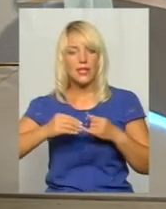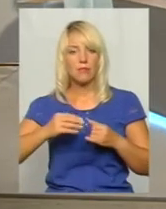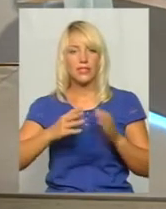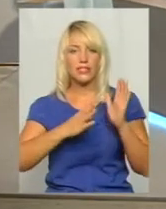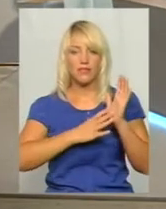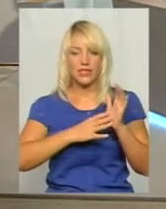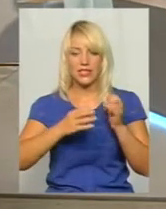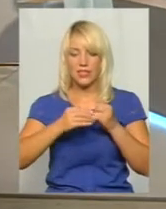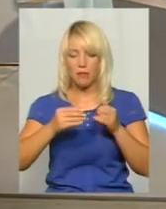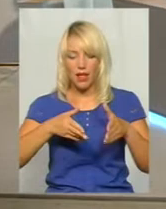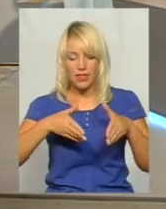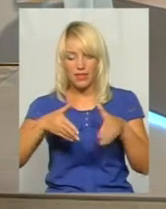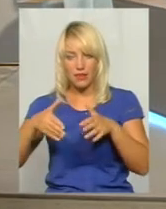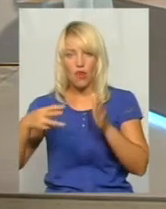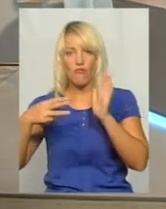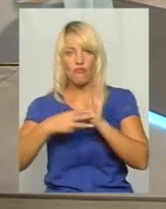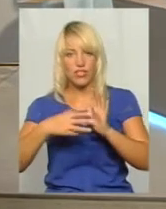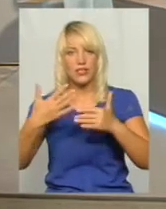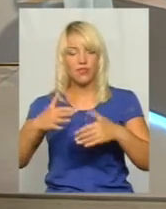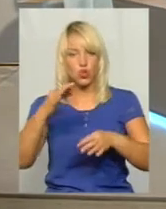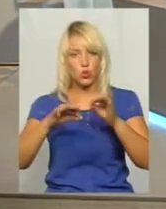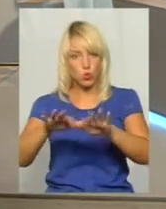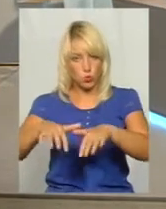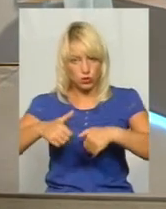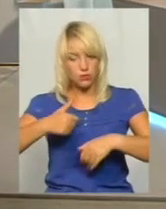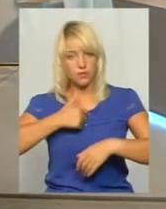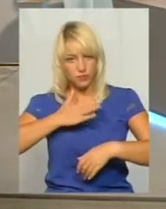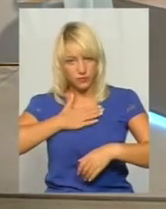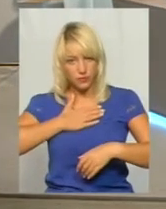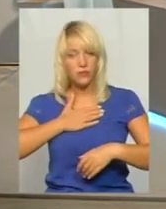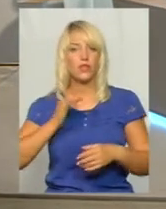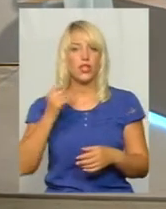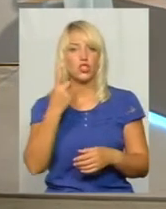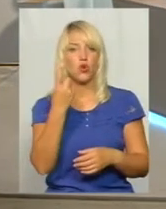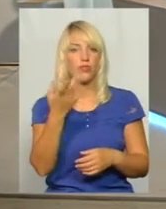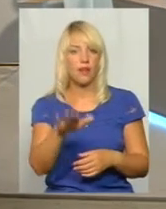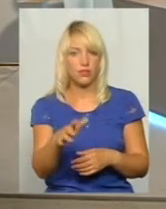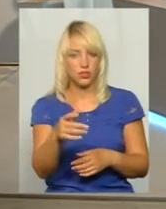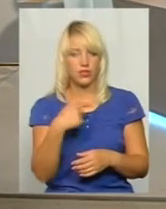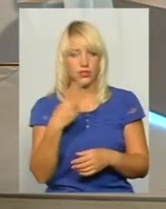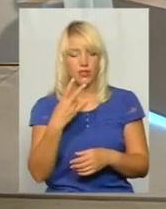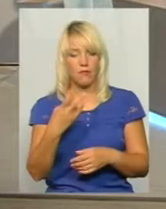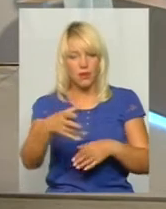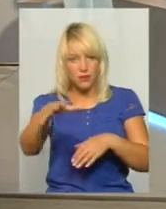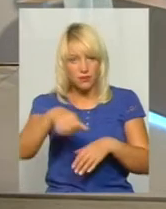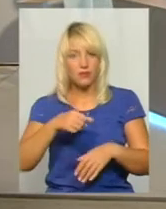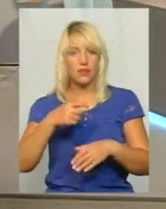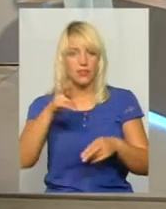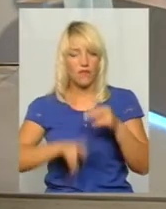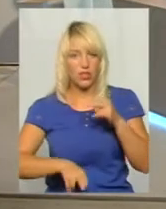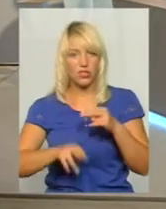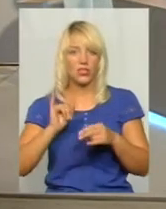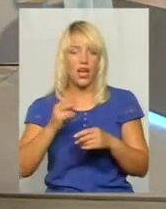земельних ділянок 8 ми вже відсудили, ще осталася одна земельна ділянка, це сьогодні треба питання завершити. Друге